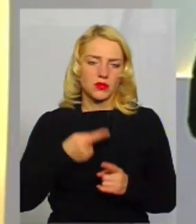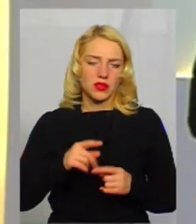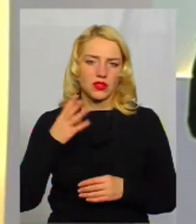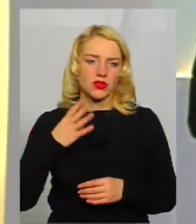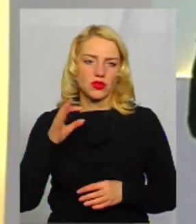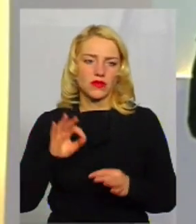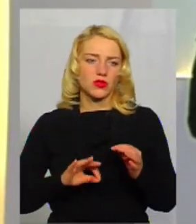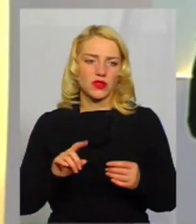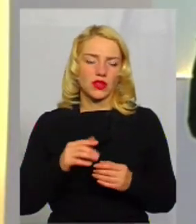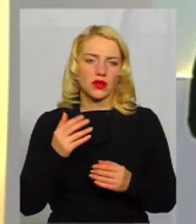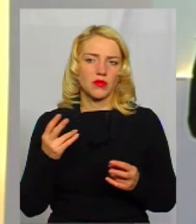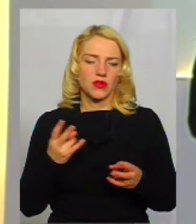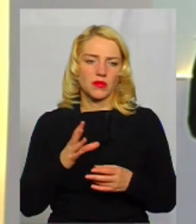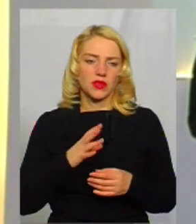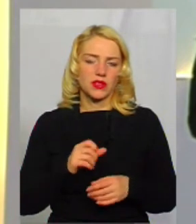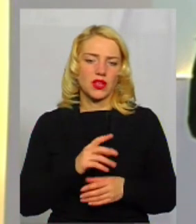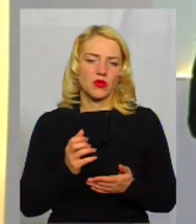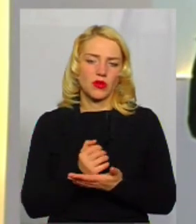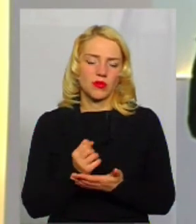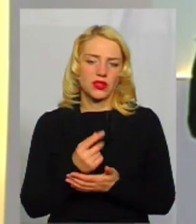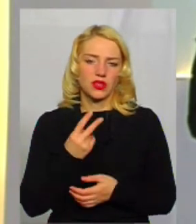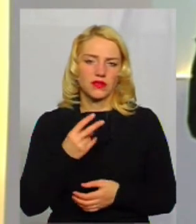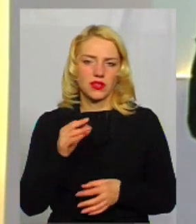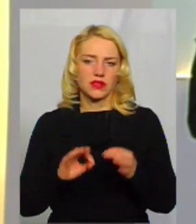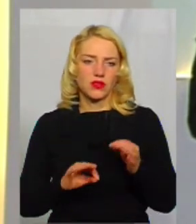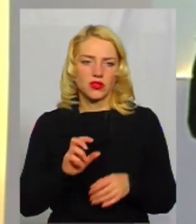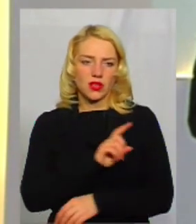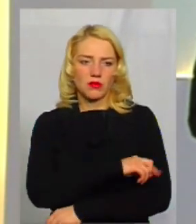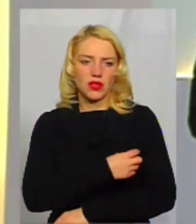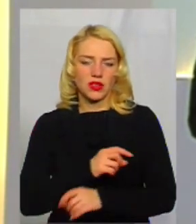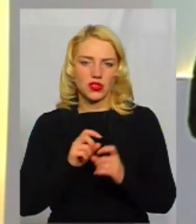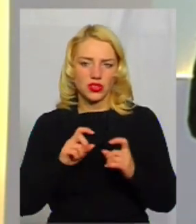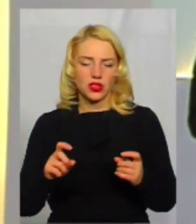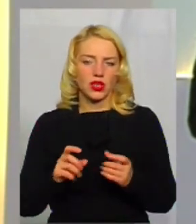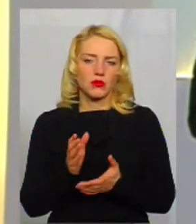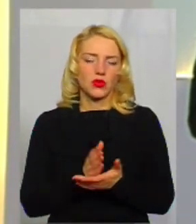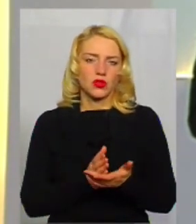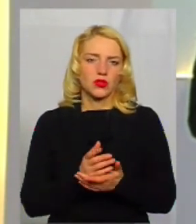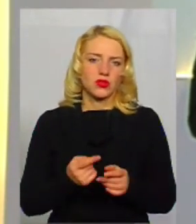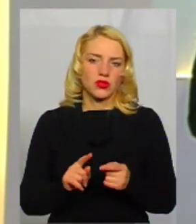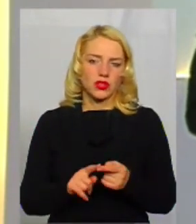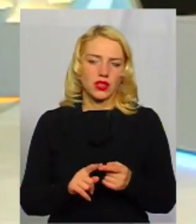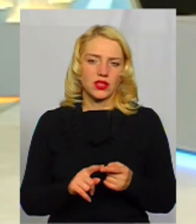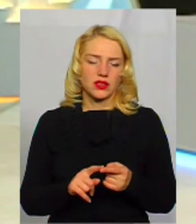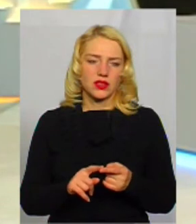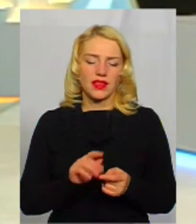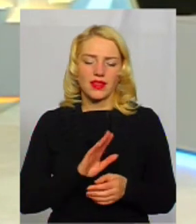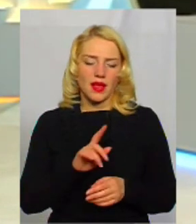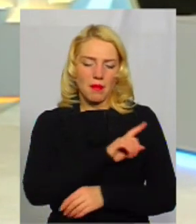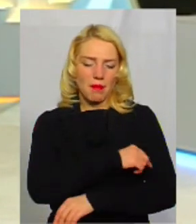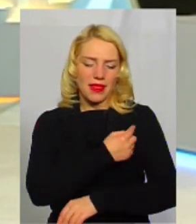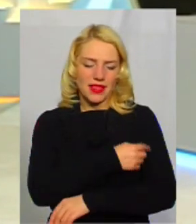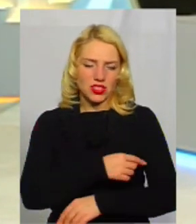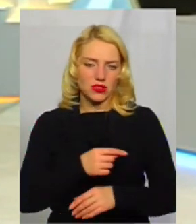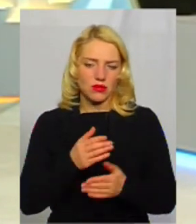лікарня мала б заробити. 20% за медичні послуги, 20% за немедичні послуги. Ось і немедичні послуги. Що це за послуги? Ну,